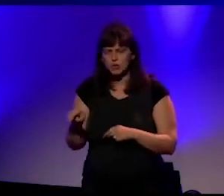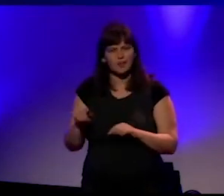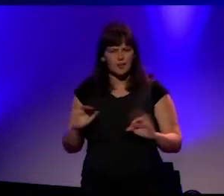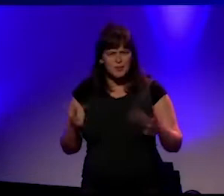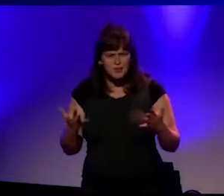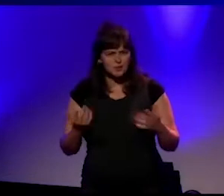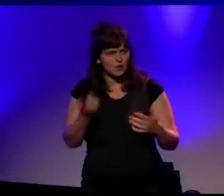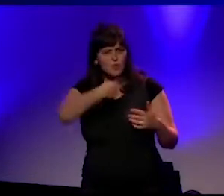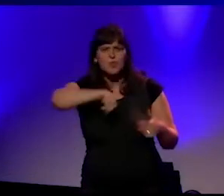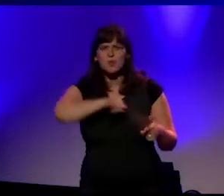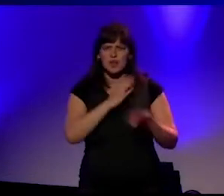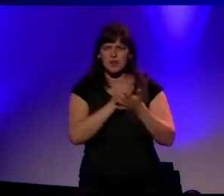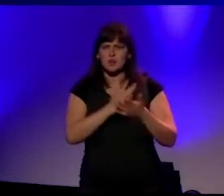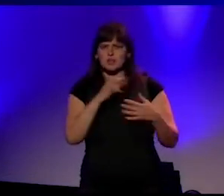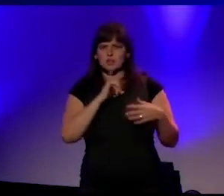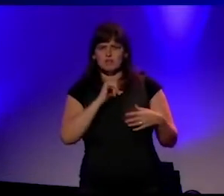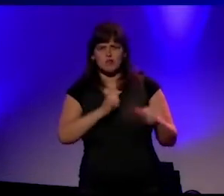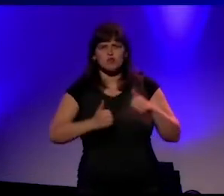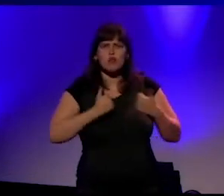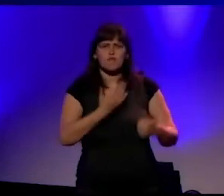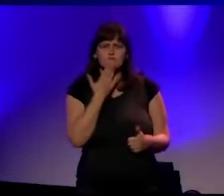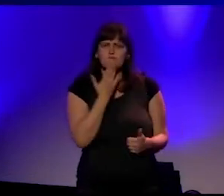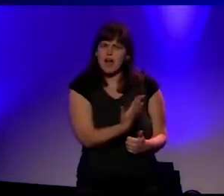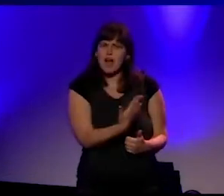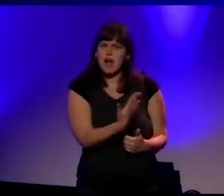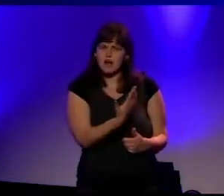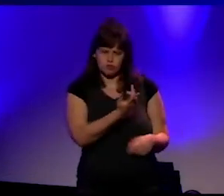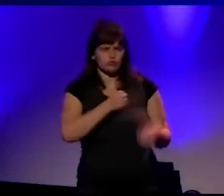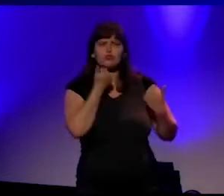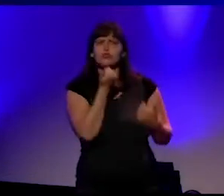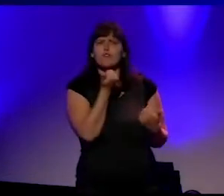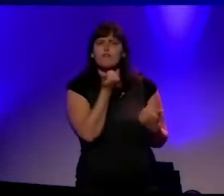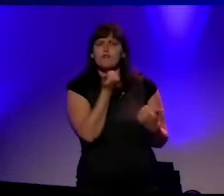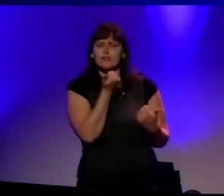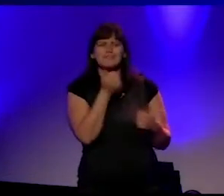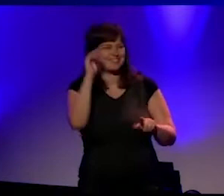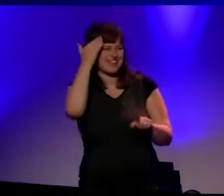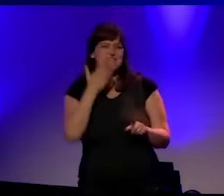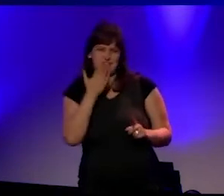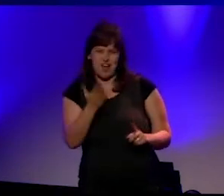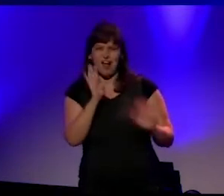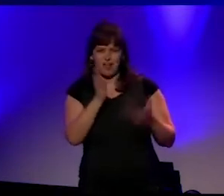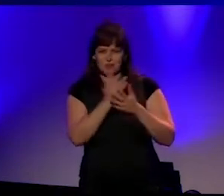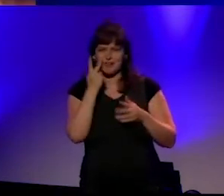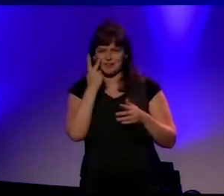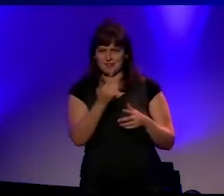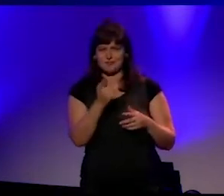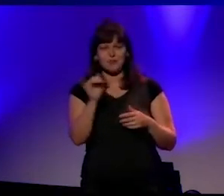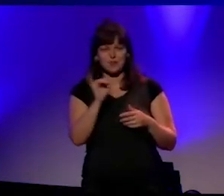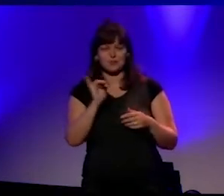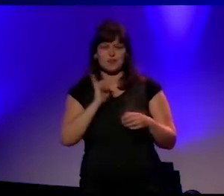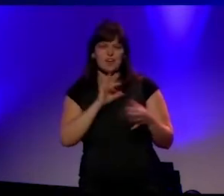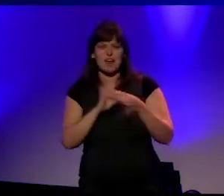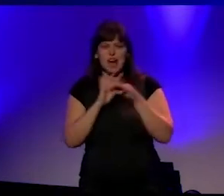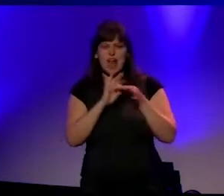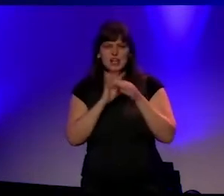allermoeiligste vragen niet uit de weg zijn gegaan. U kent de vragen, u heeft ze zien passeren. De relatie tussen tuchtrecht